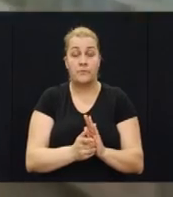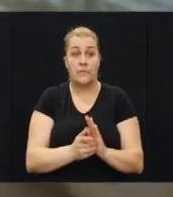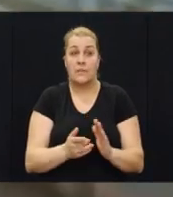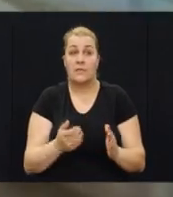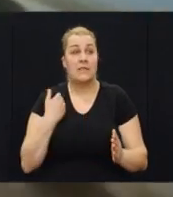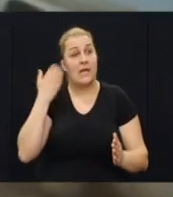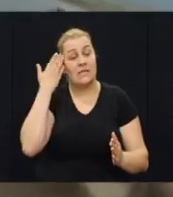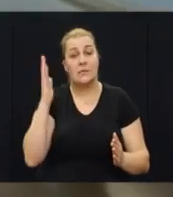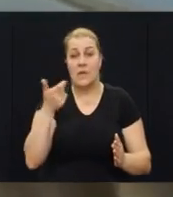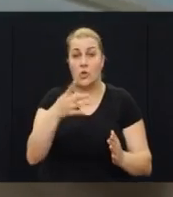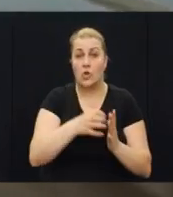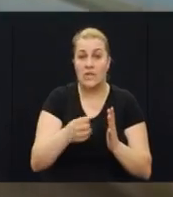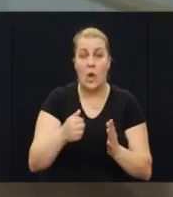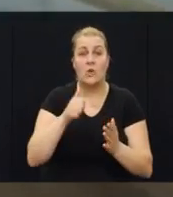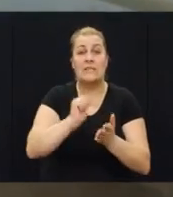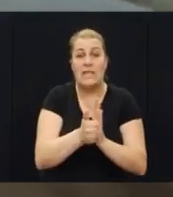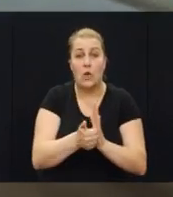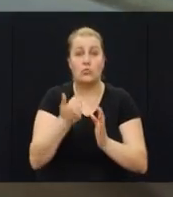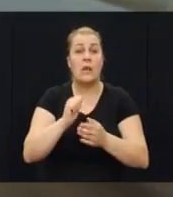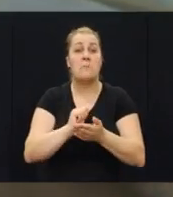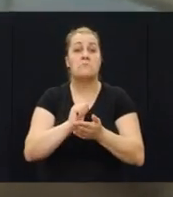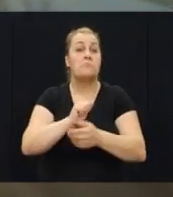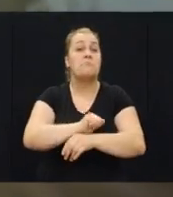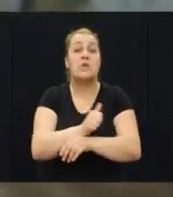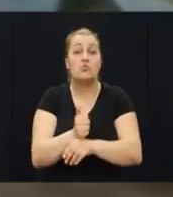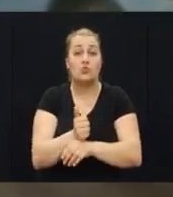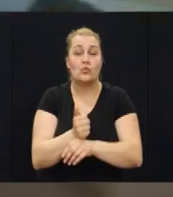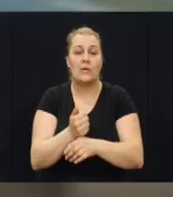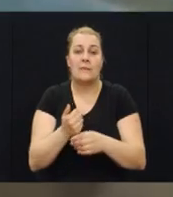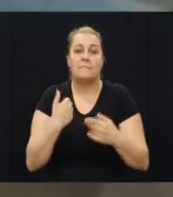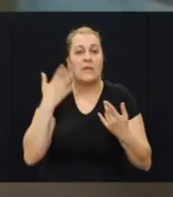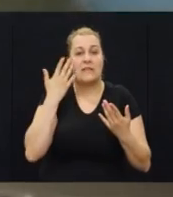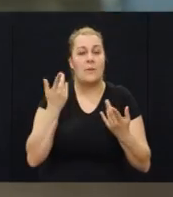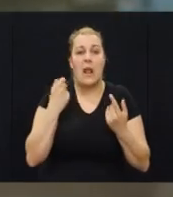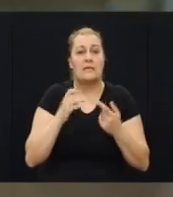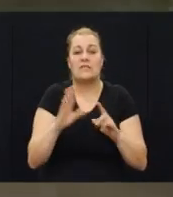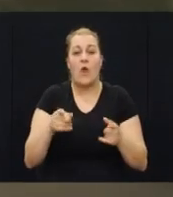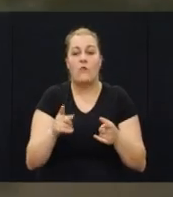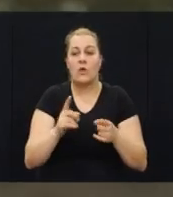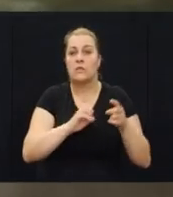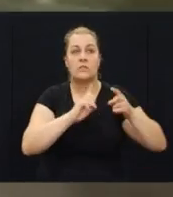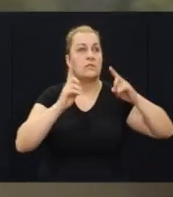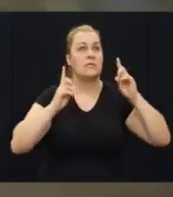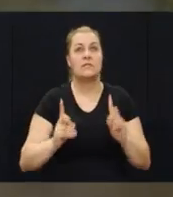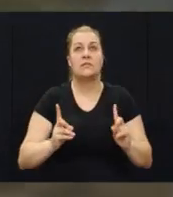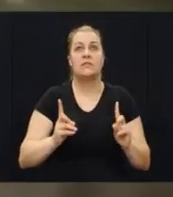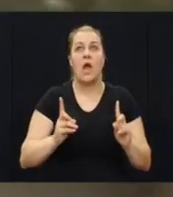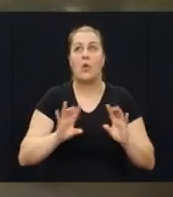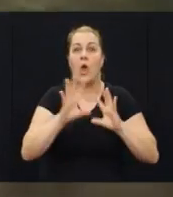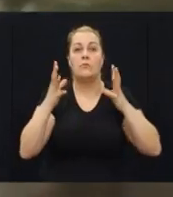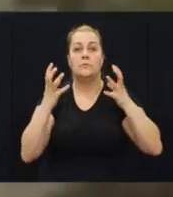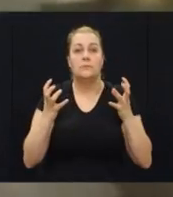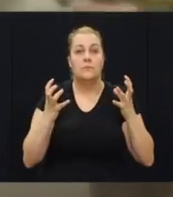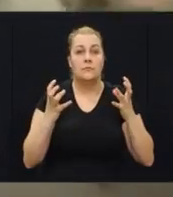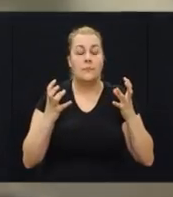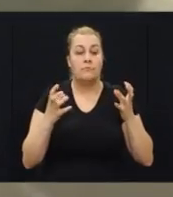da li je to trejalo sekundu, minutu, ali to je tada je stala, stala je sve. stala je taj djelit sekunde, ali